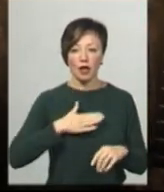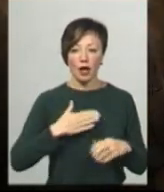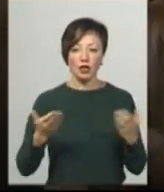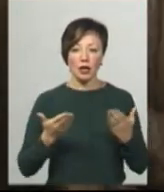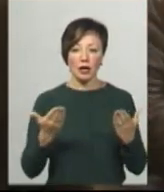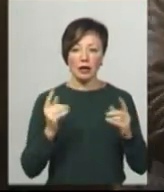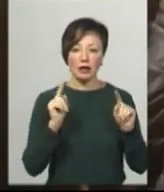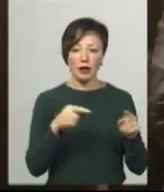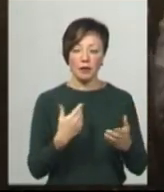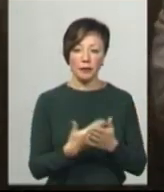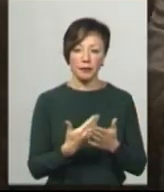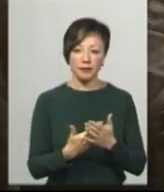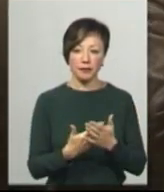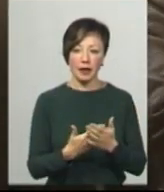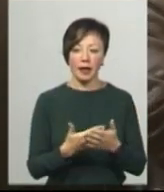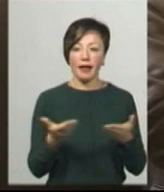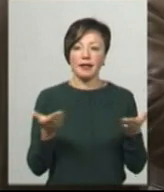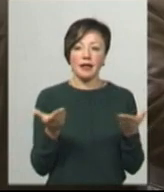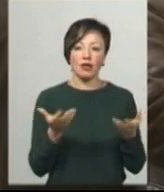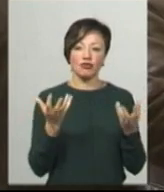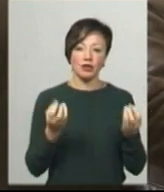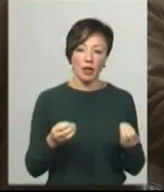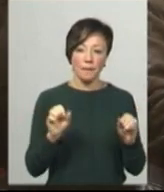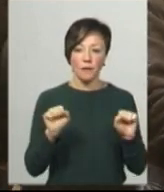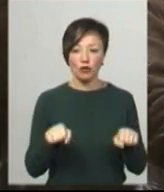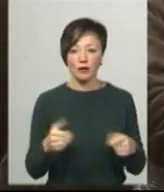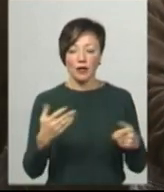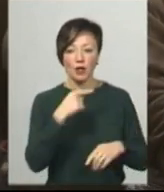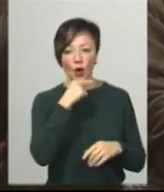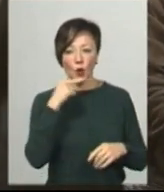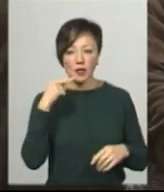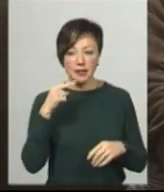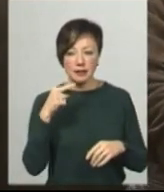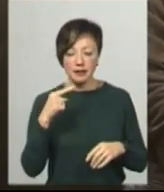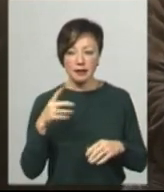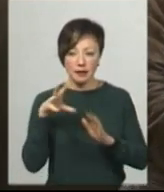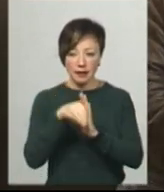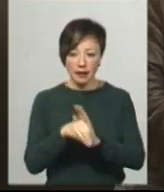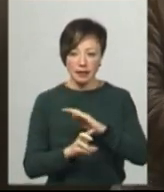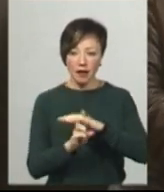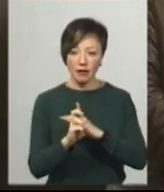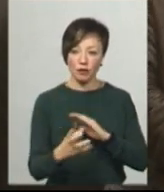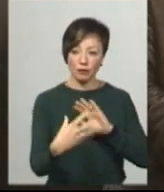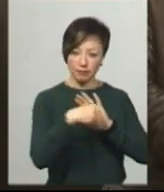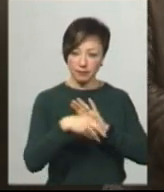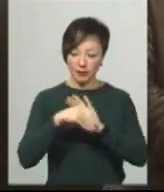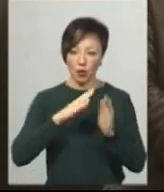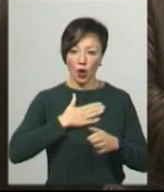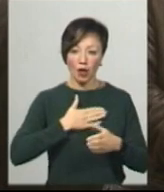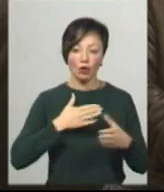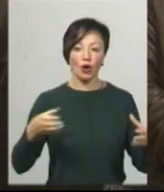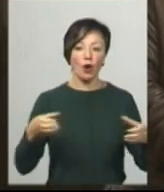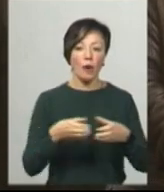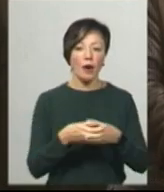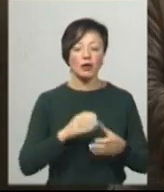десь ще, можливо, в якійсь російській церкві, щоб приєднувалися до нашої громади,